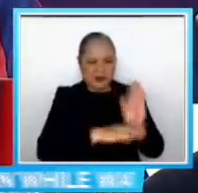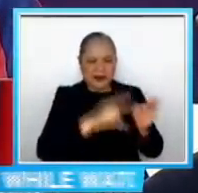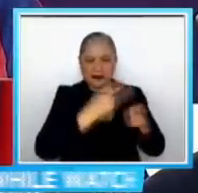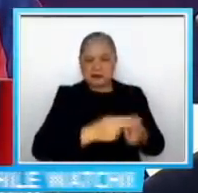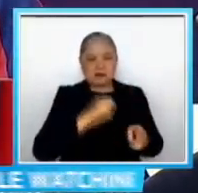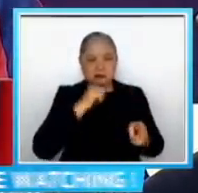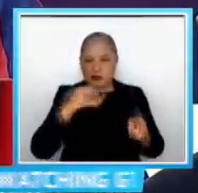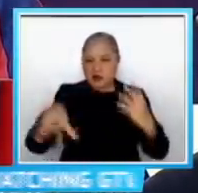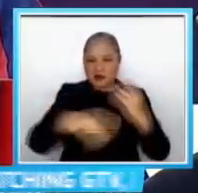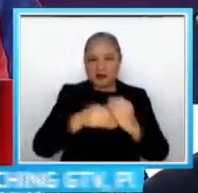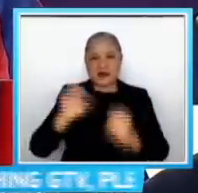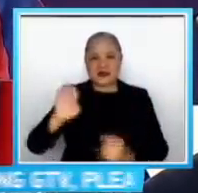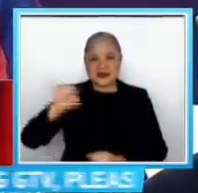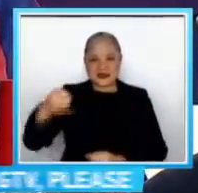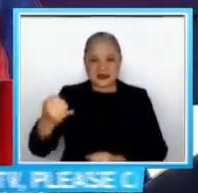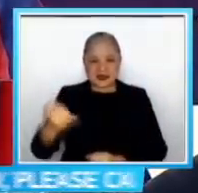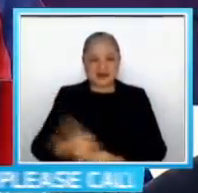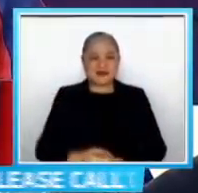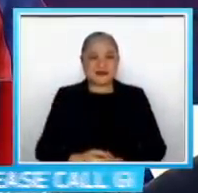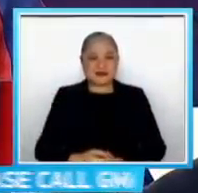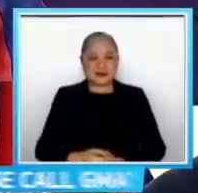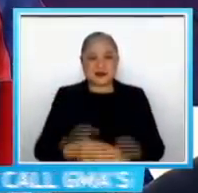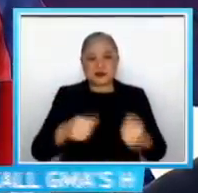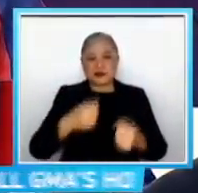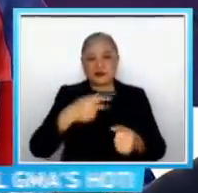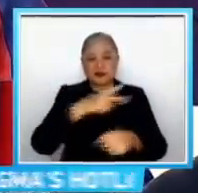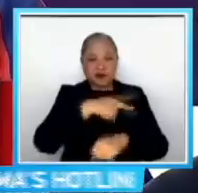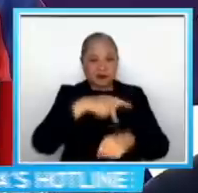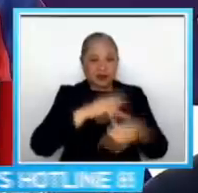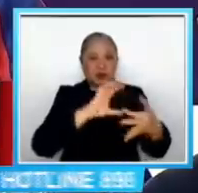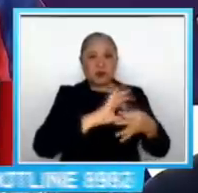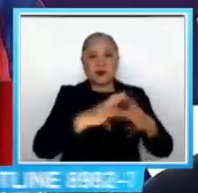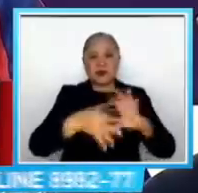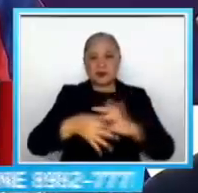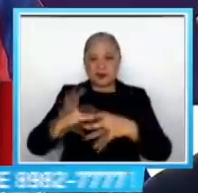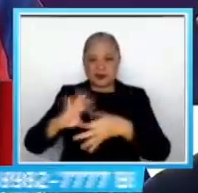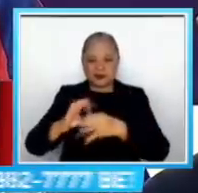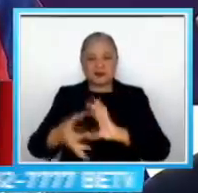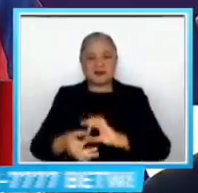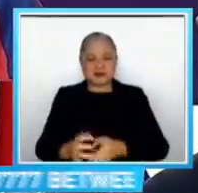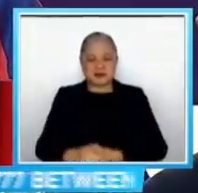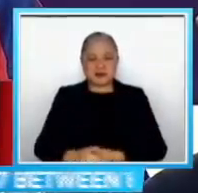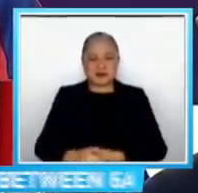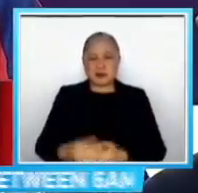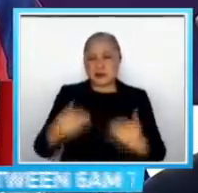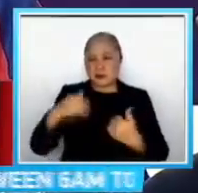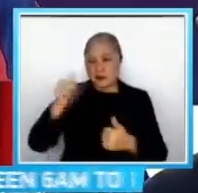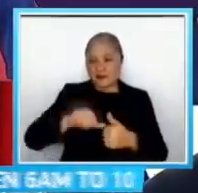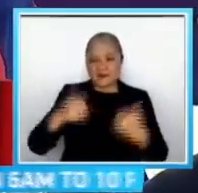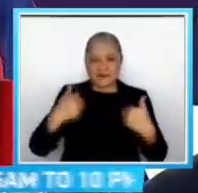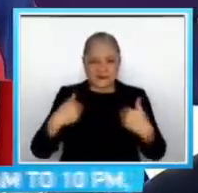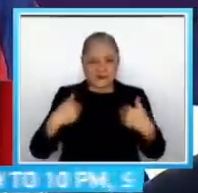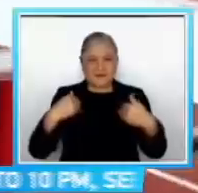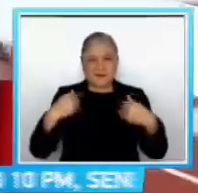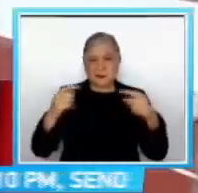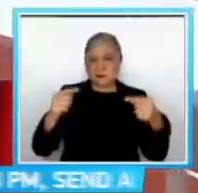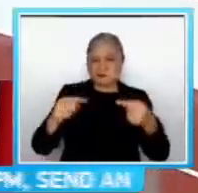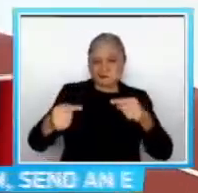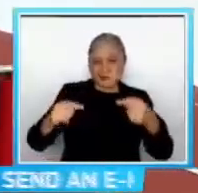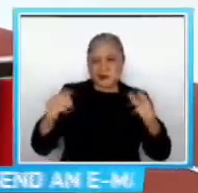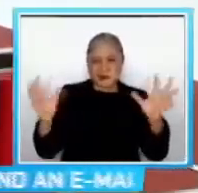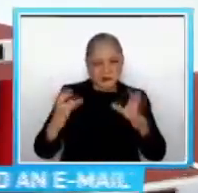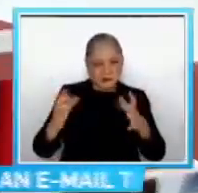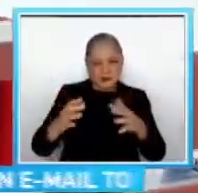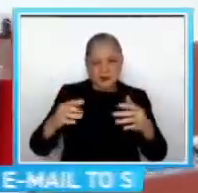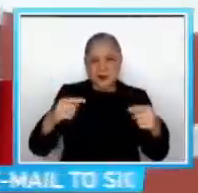Field Association o PATAFA sa Philippine Olympic Committee Matatanda ang nagkaroon ng gusot si Obiena at PATAFA dahil sa isya ng pagbabayad sa